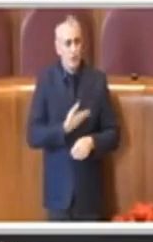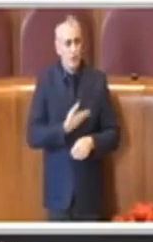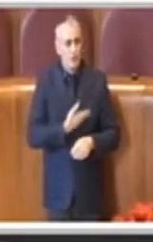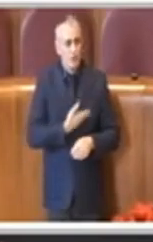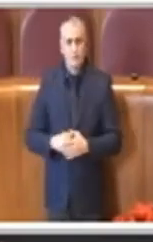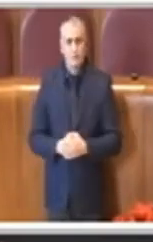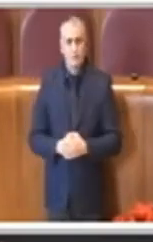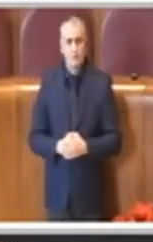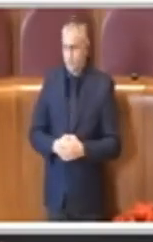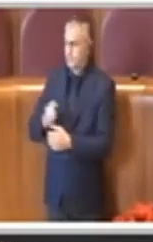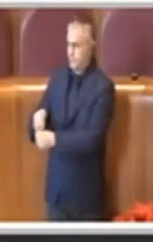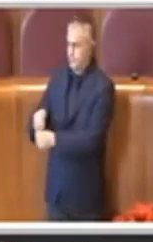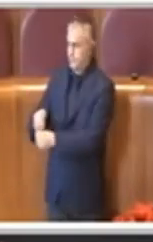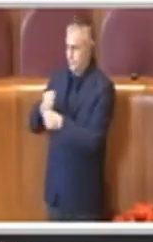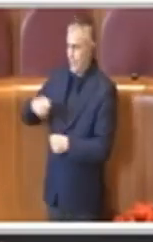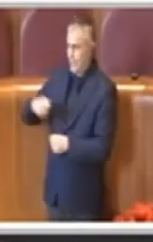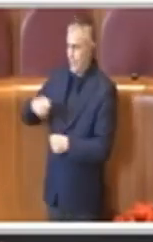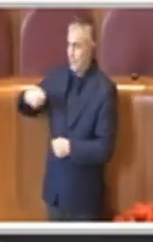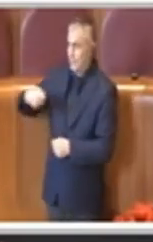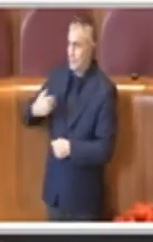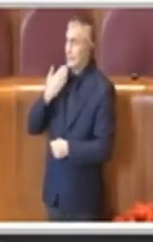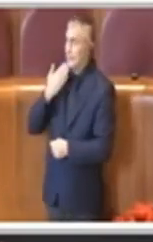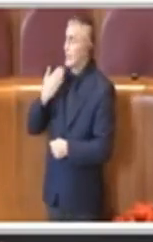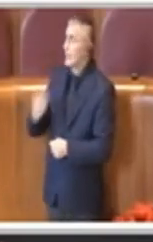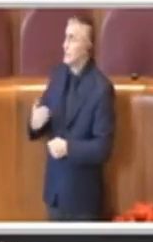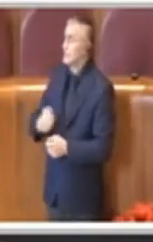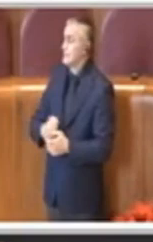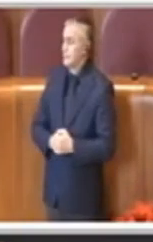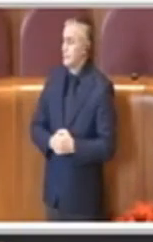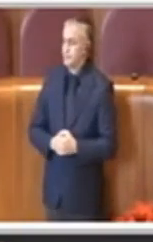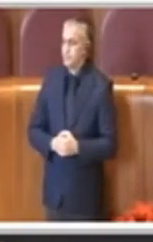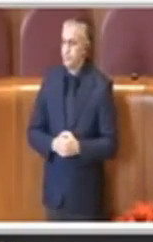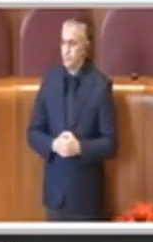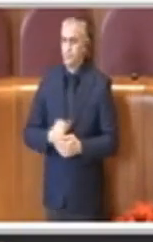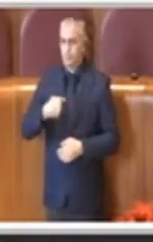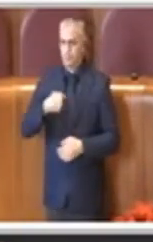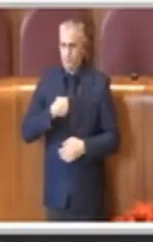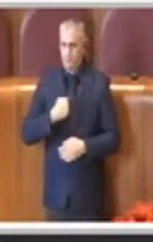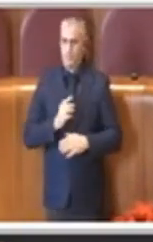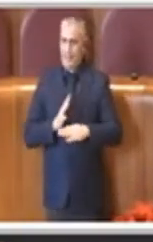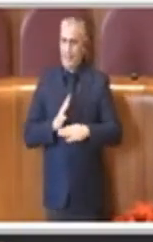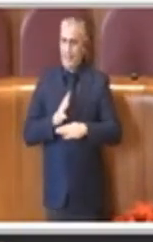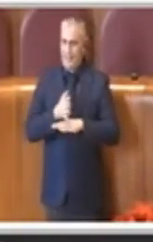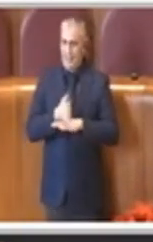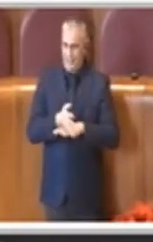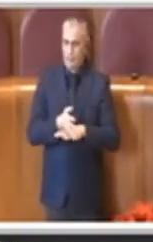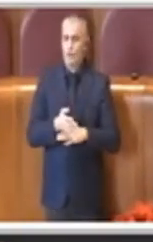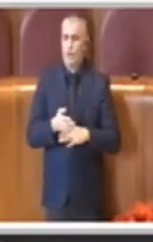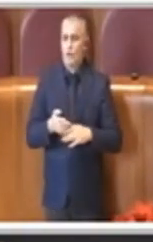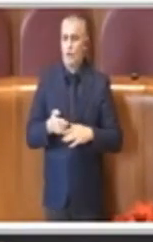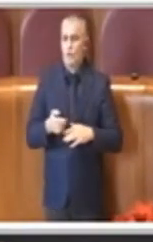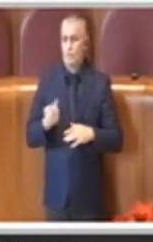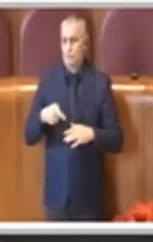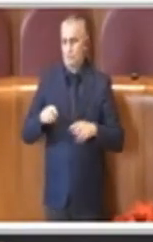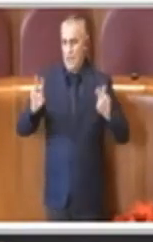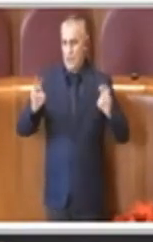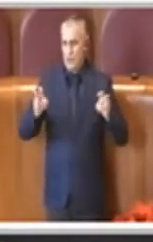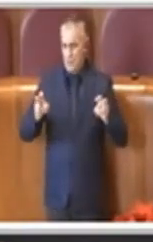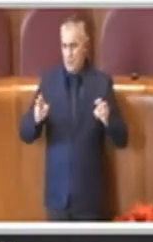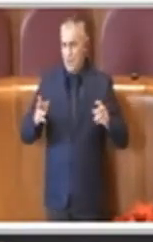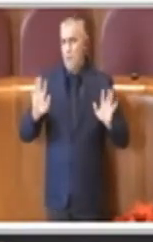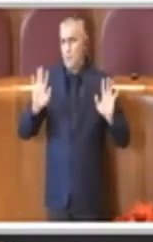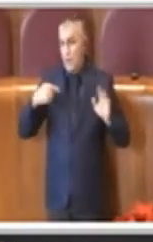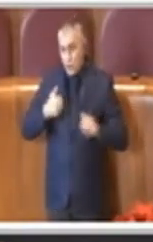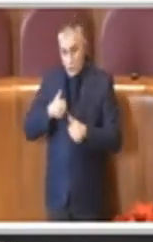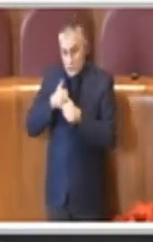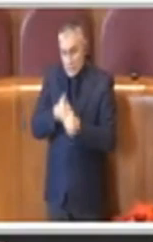Sì, grazie Presidente. Io intervengo su questa materia, benché non la seguo,